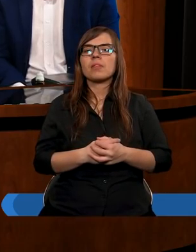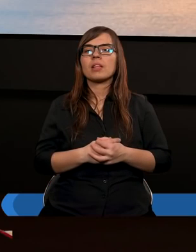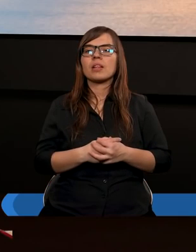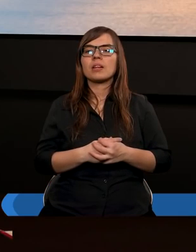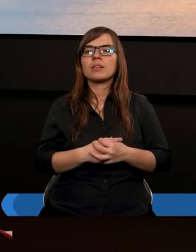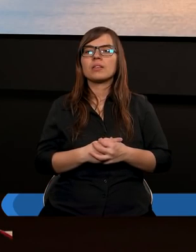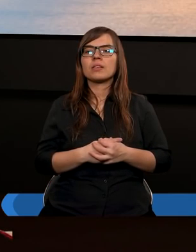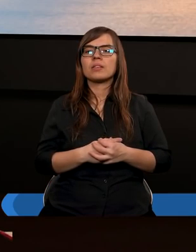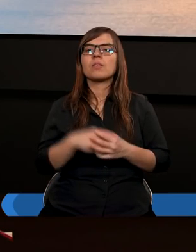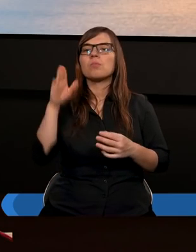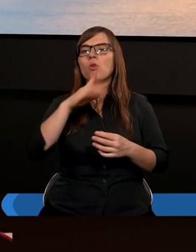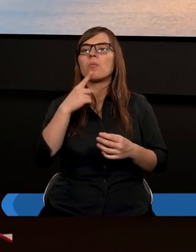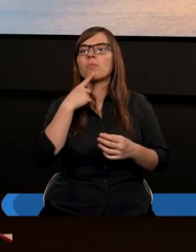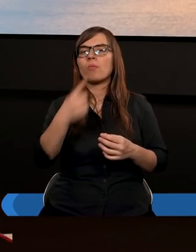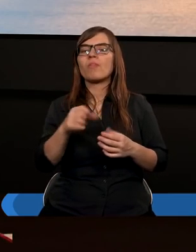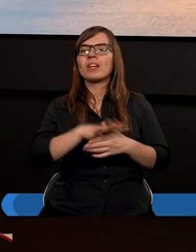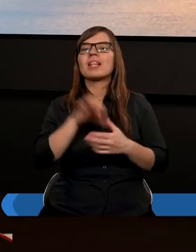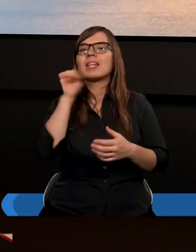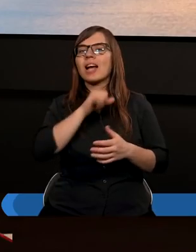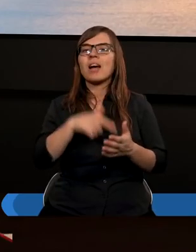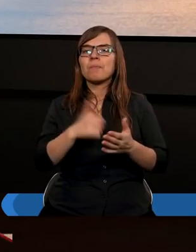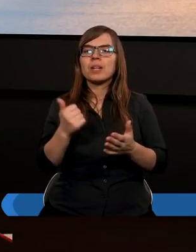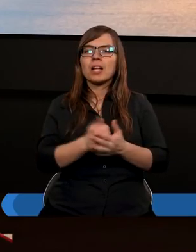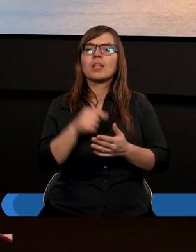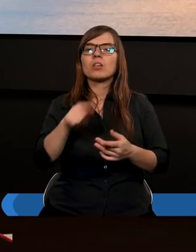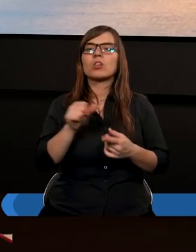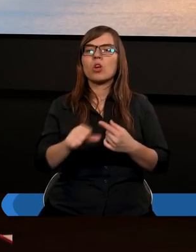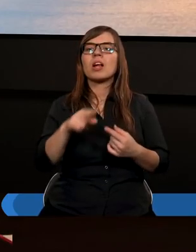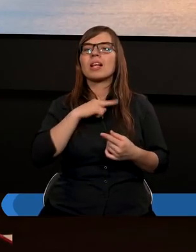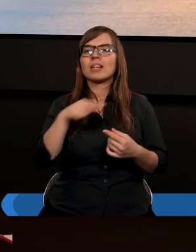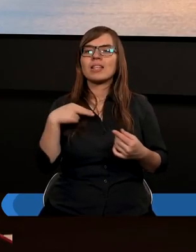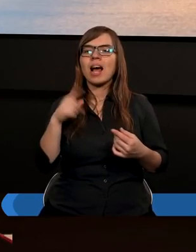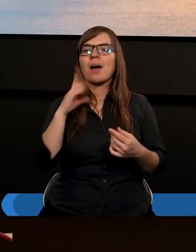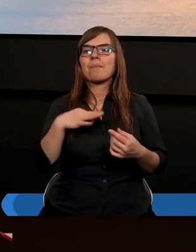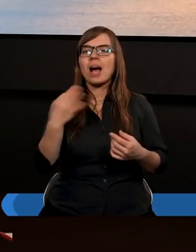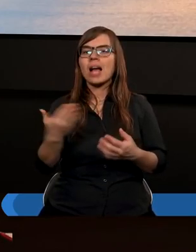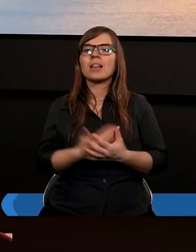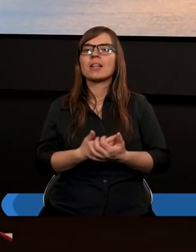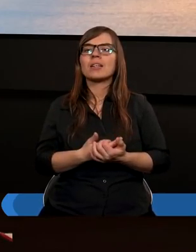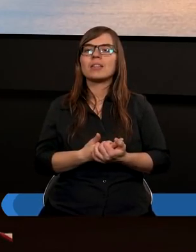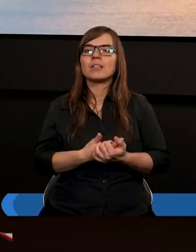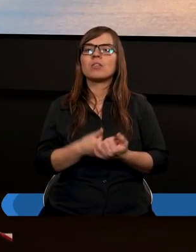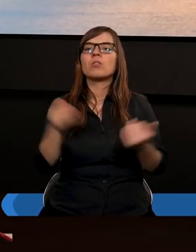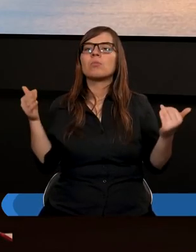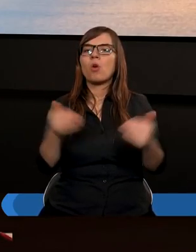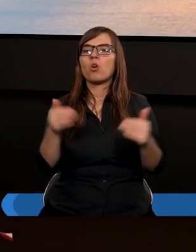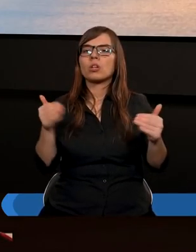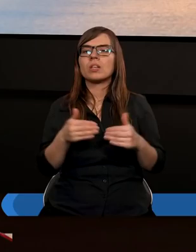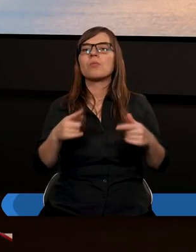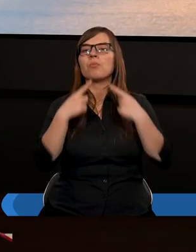Więc Bóg powiedział w Starym Testamencie, to jest ten nasz Pan i możemy